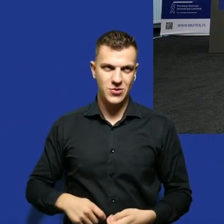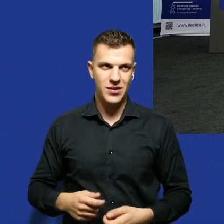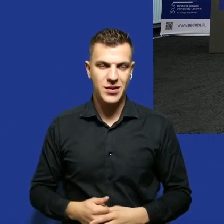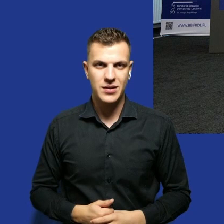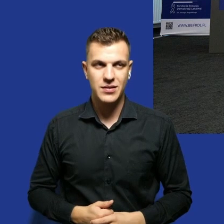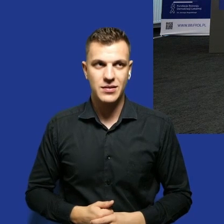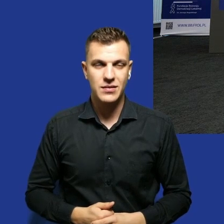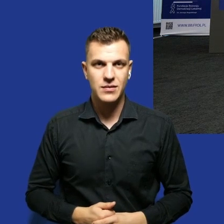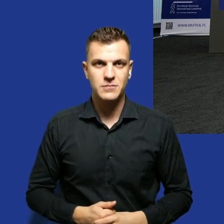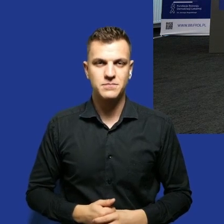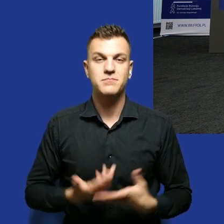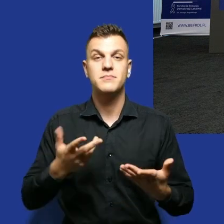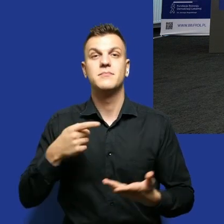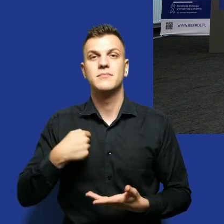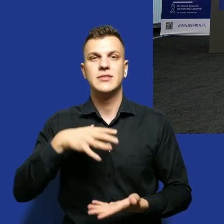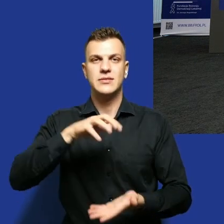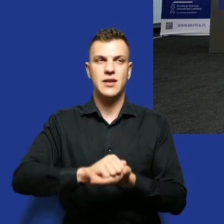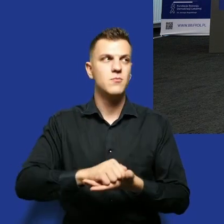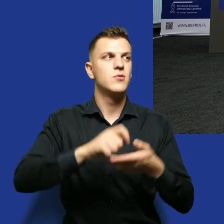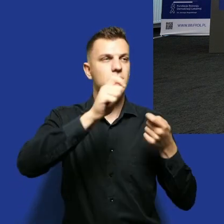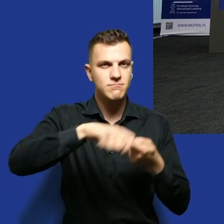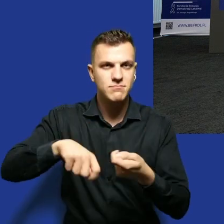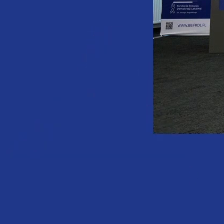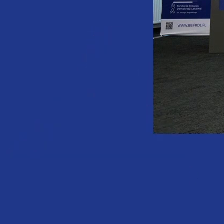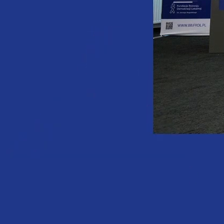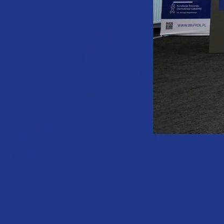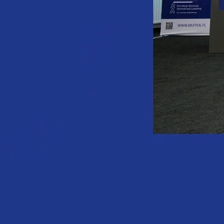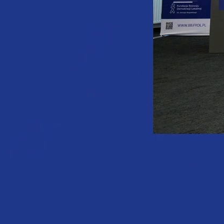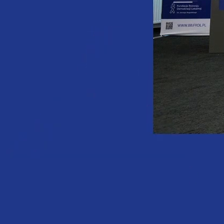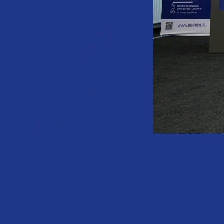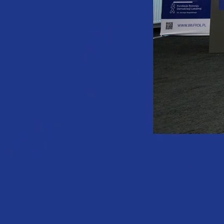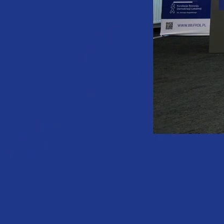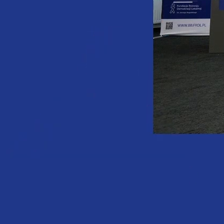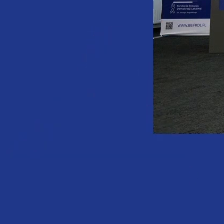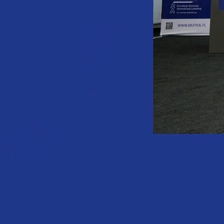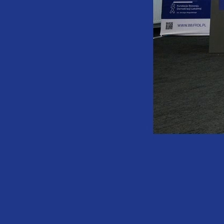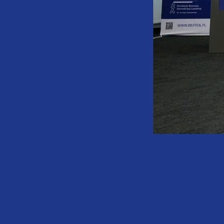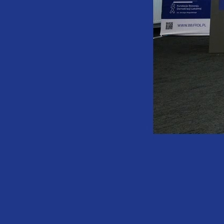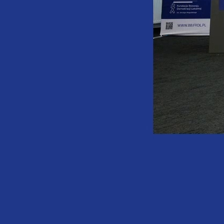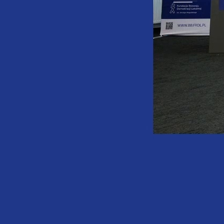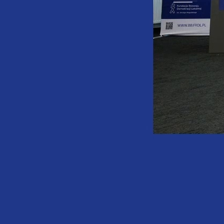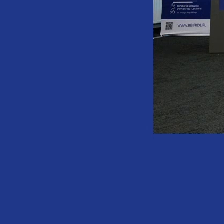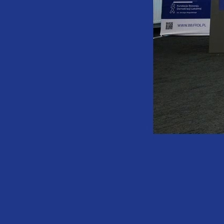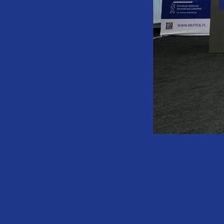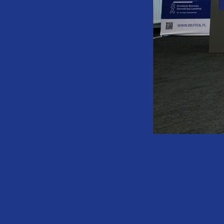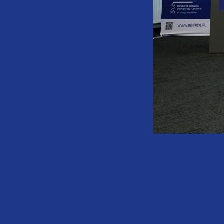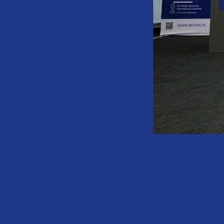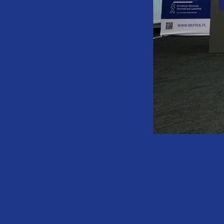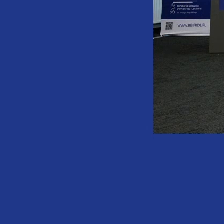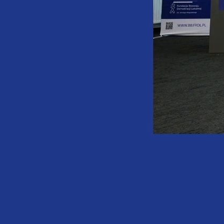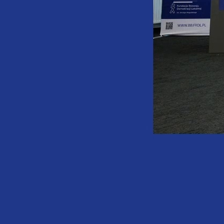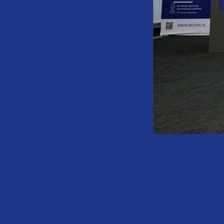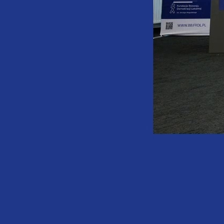jako watchdogini osoba stróżująca patrząca wszystkim na ręce powiem to w tym miejscu ponieważ mówię to wielokrotnie